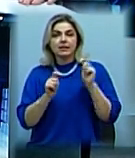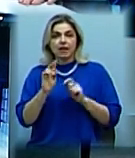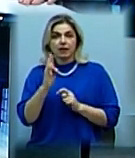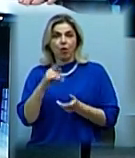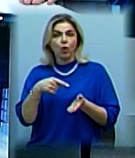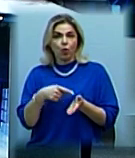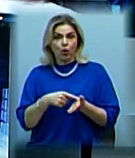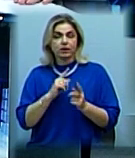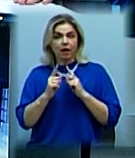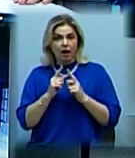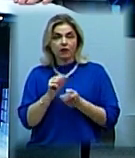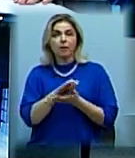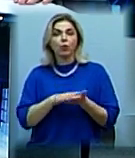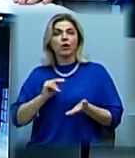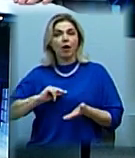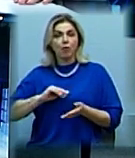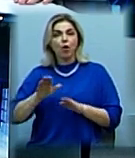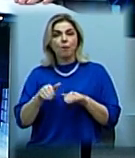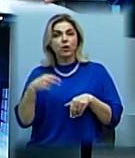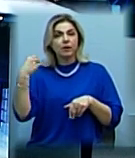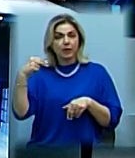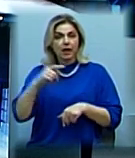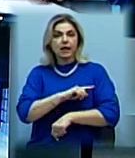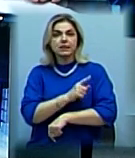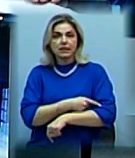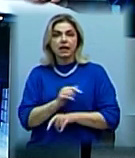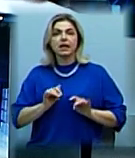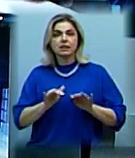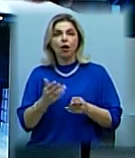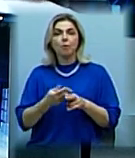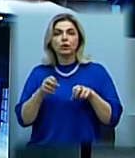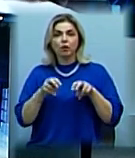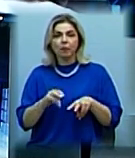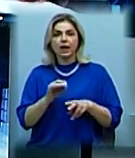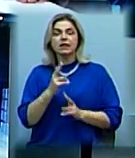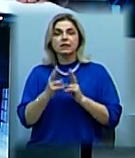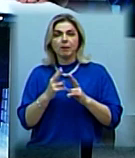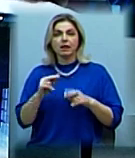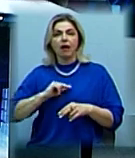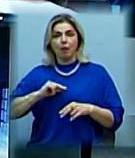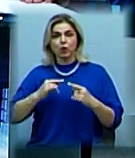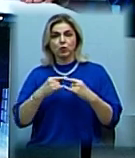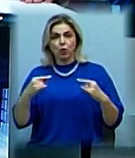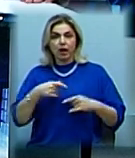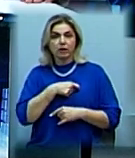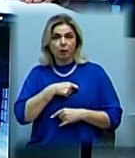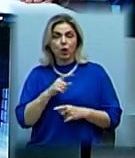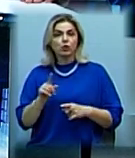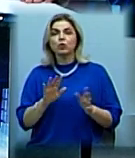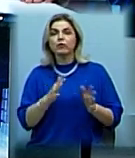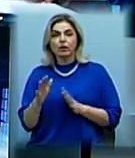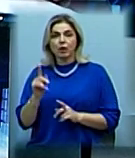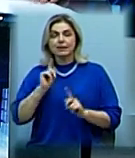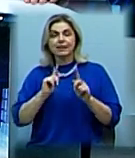продовжила роботу. Після перерви посилені заходи безпеки та зміна робочих столів депутатам. Що відбувалося у